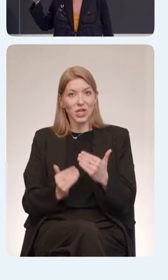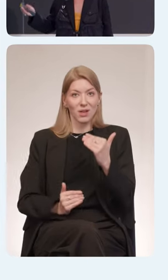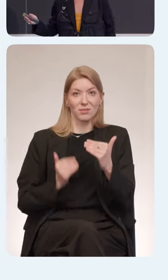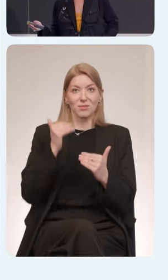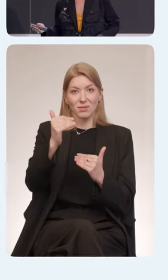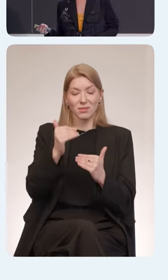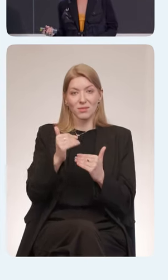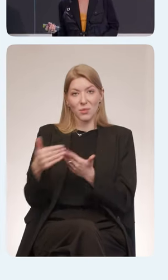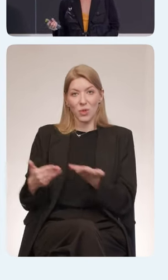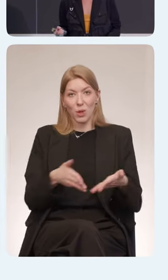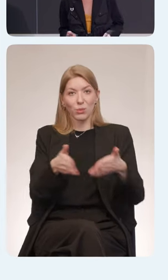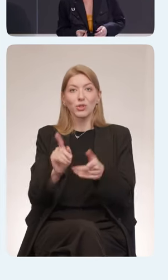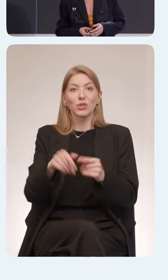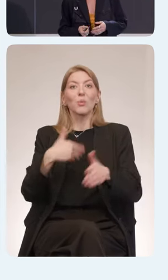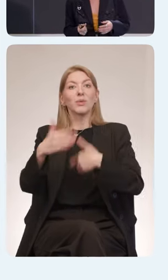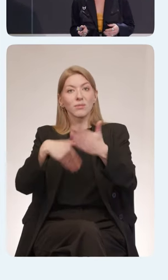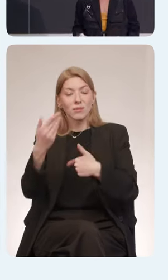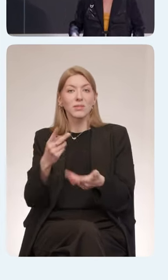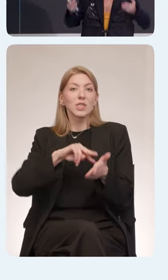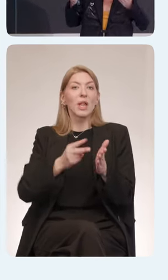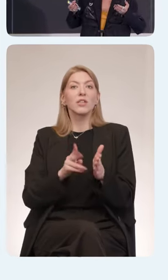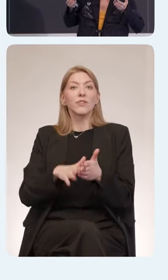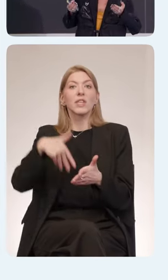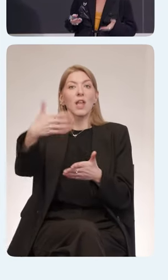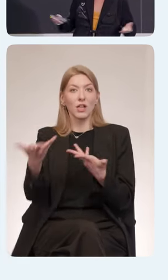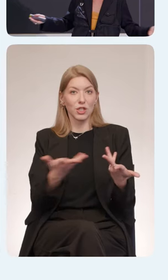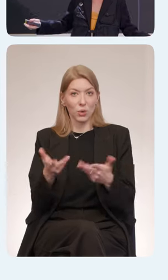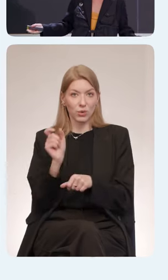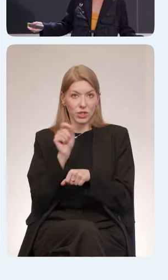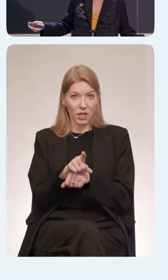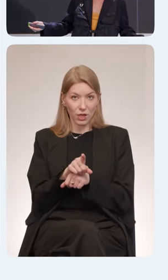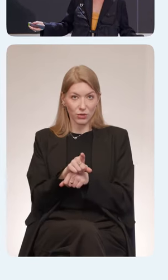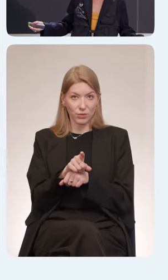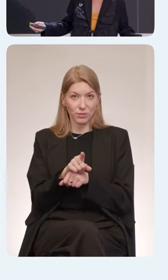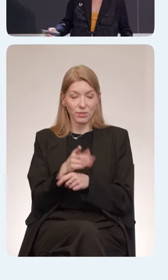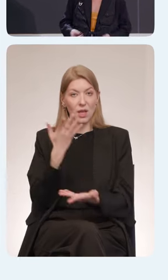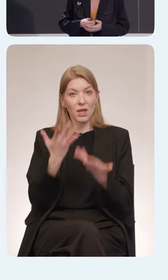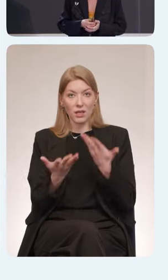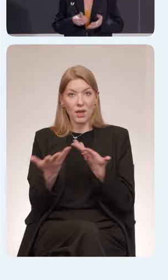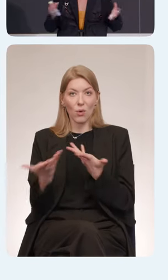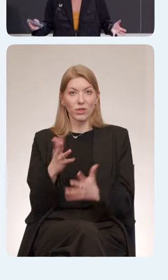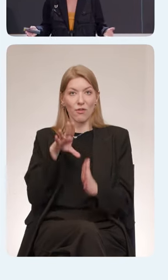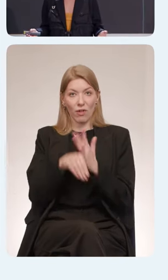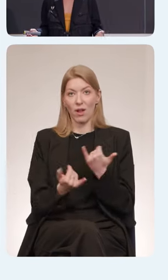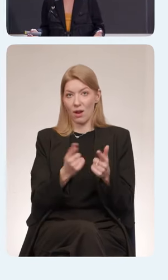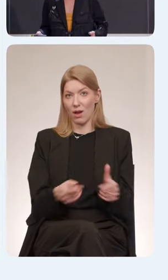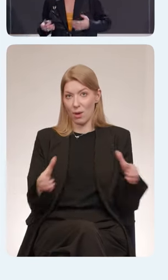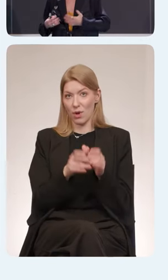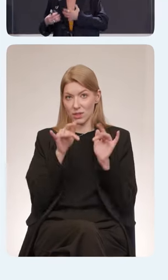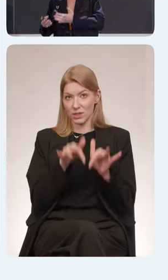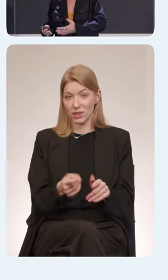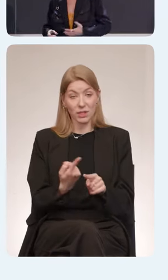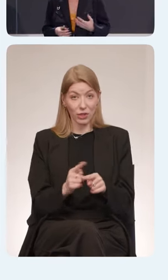чтобы пойти в следующем квартале и запланировать какую-нибудь задачу или поднять ее приоритет в скоринге, если он есть в команде. Это один из подходов.